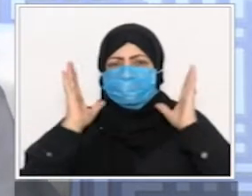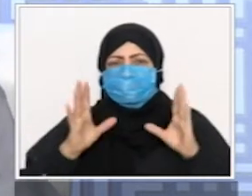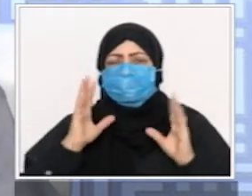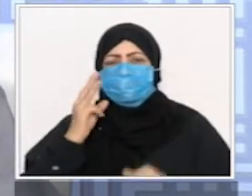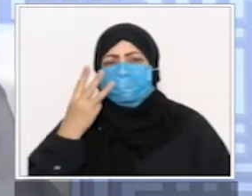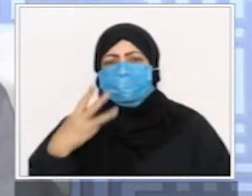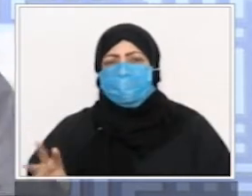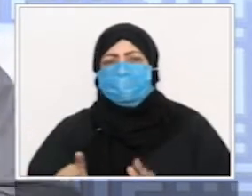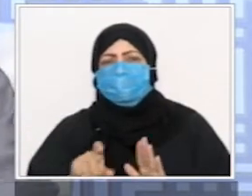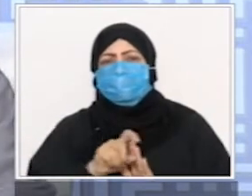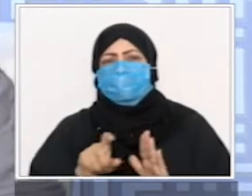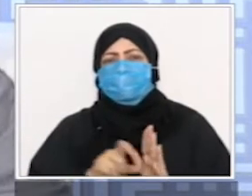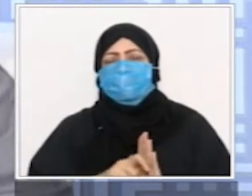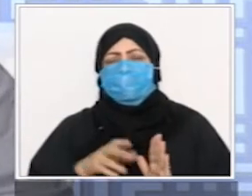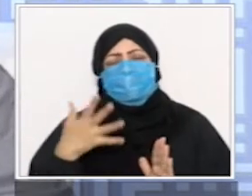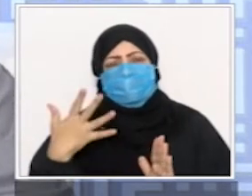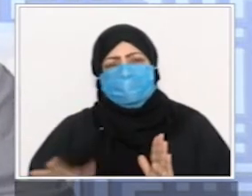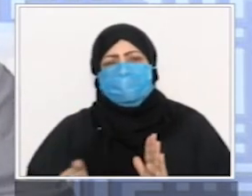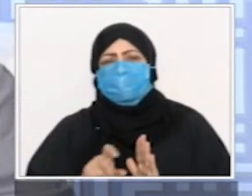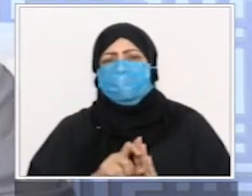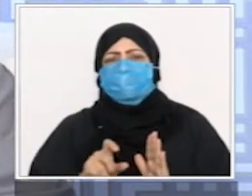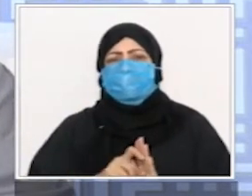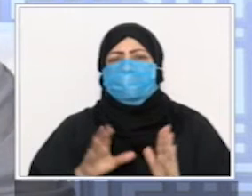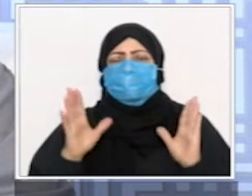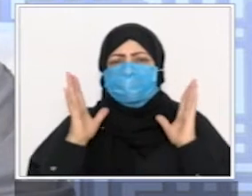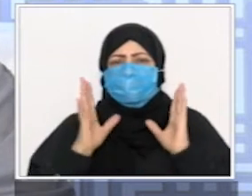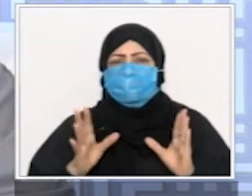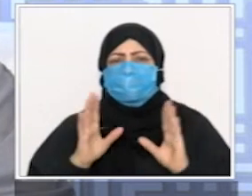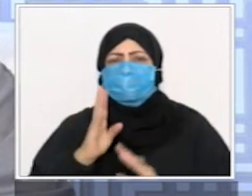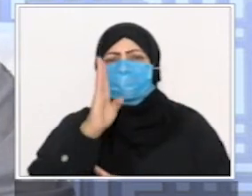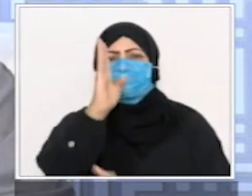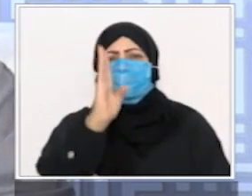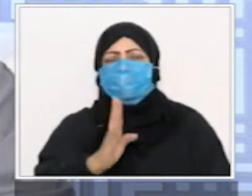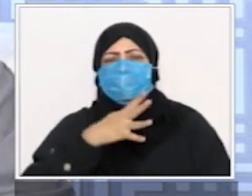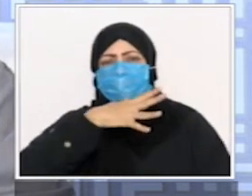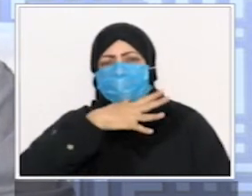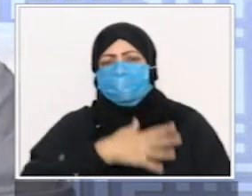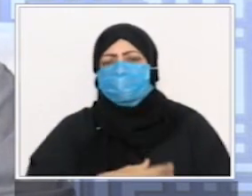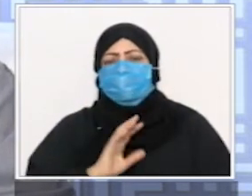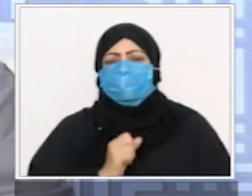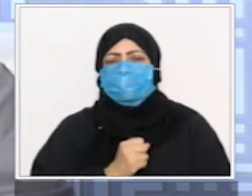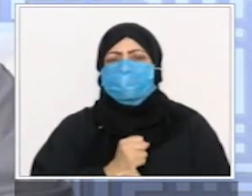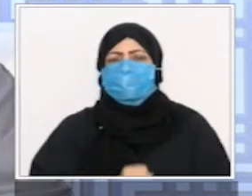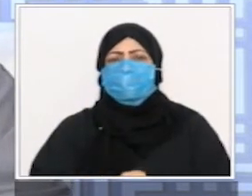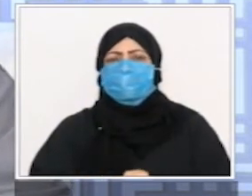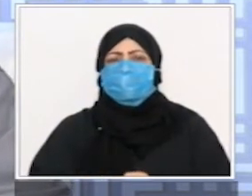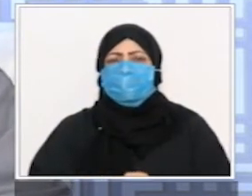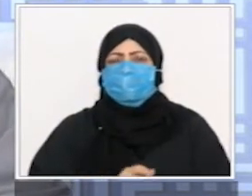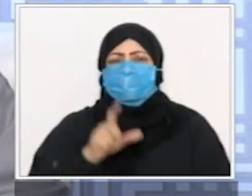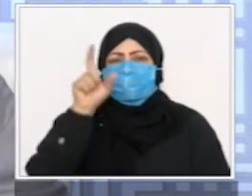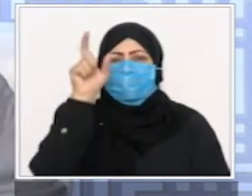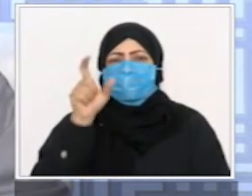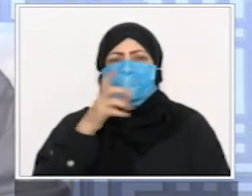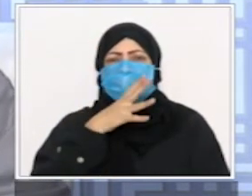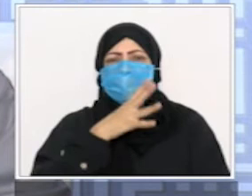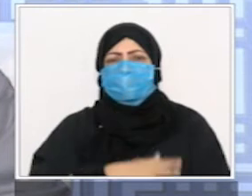يصلي بهم عليه الصلاة والسلام لك أن تتخيل بعد هذا الانتظار يصلي بهم النبي عليه الصلاة والسلام في صبح الجمعة يصلي بهم بصورة